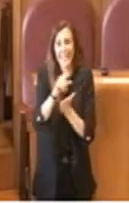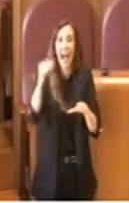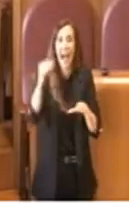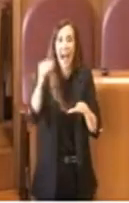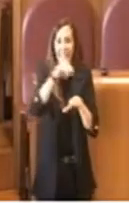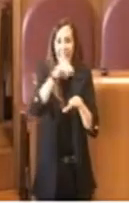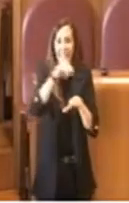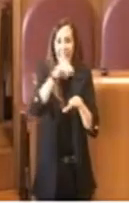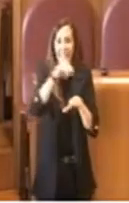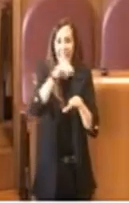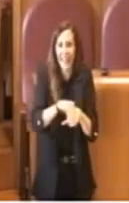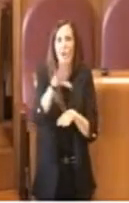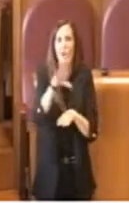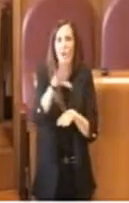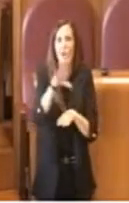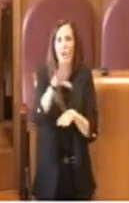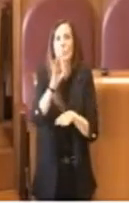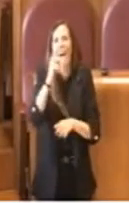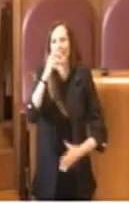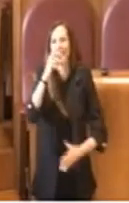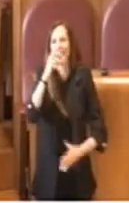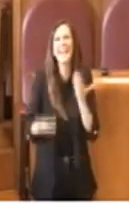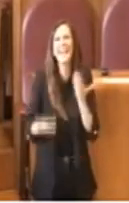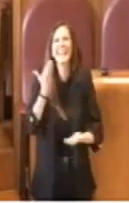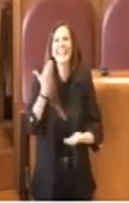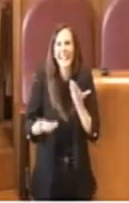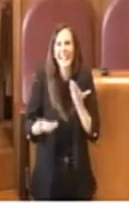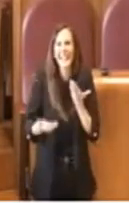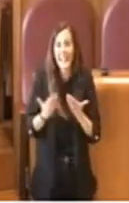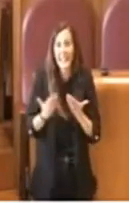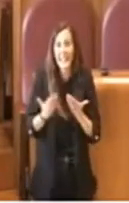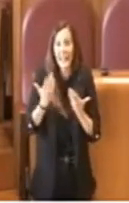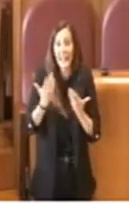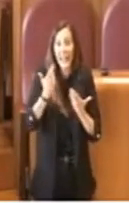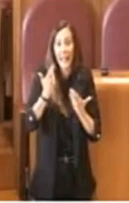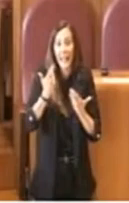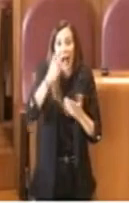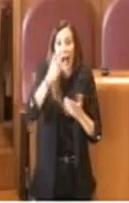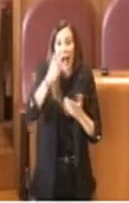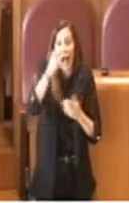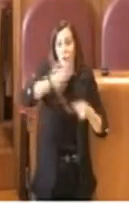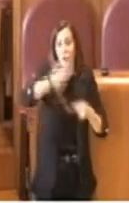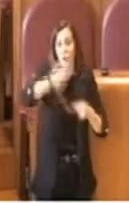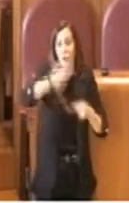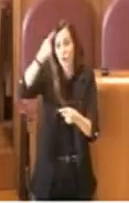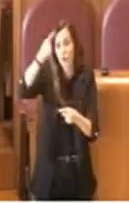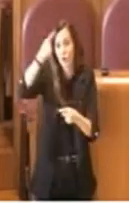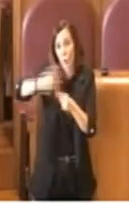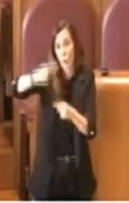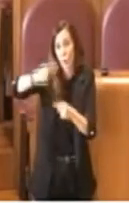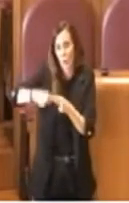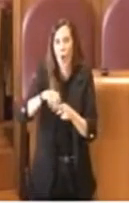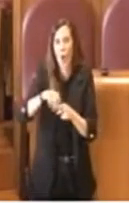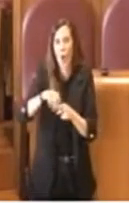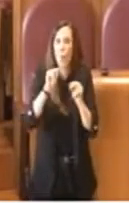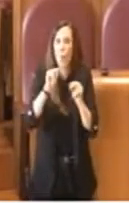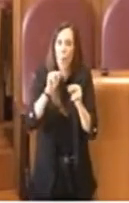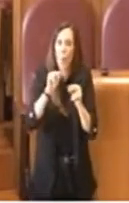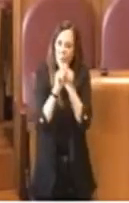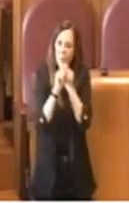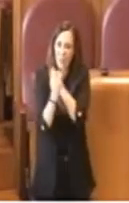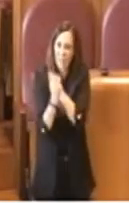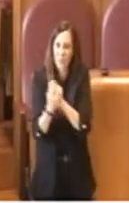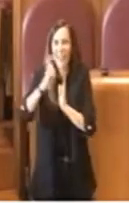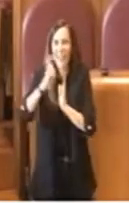consumo di 50 litri giorno per persona e questa nuova rimodulazione tariffaria è